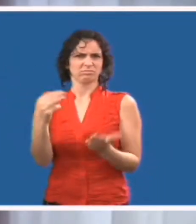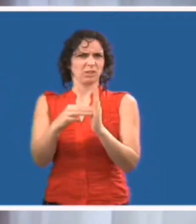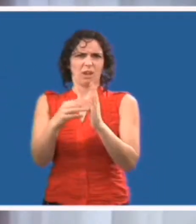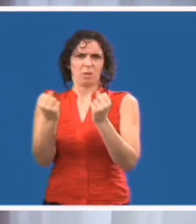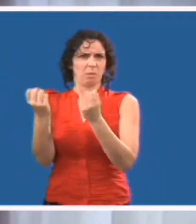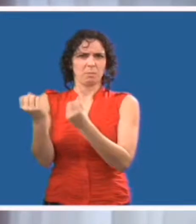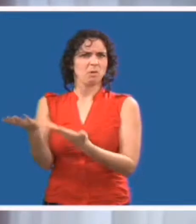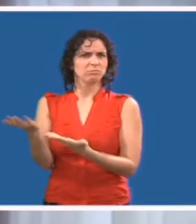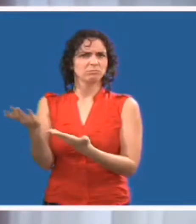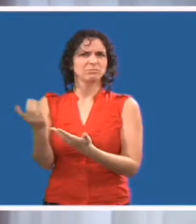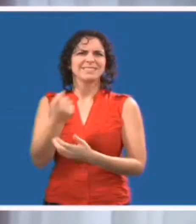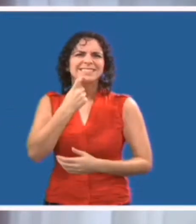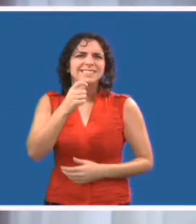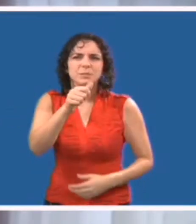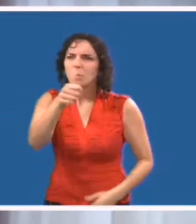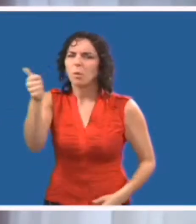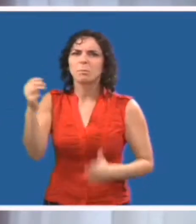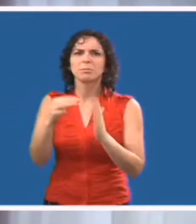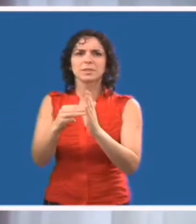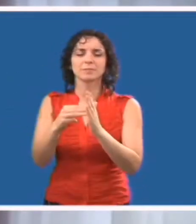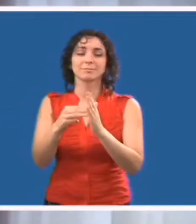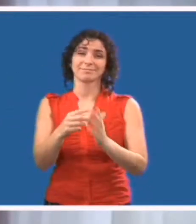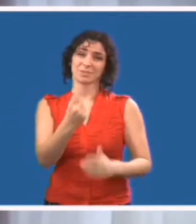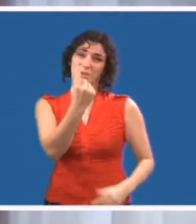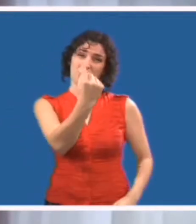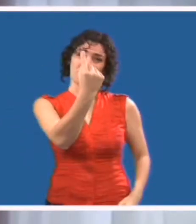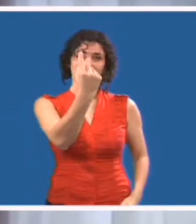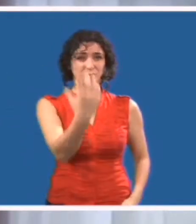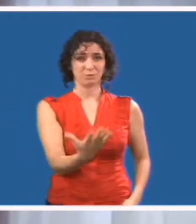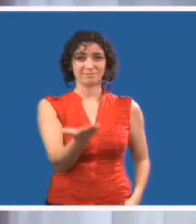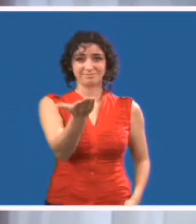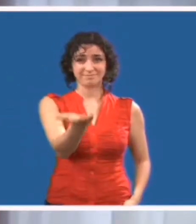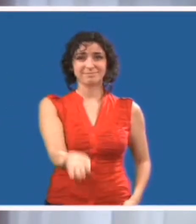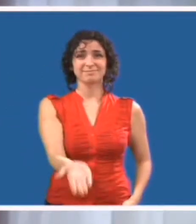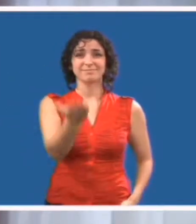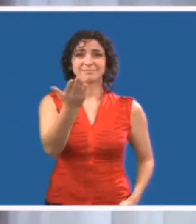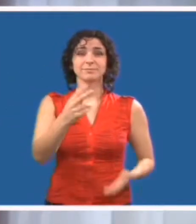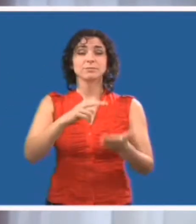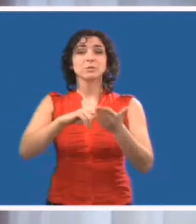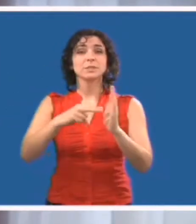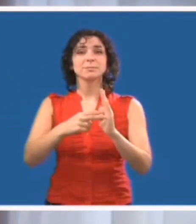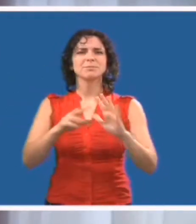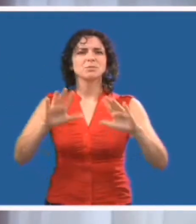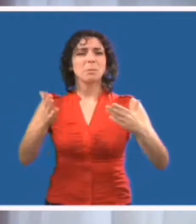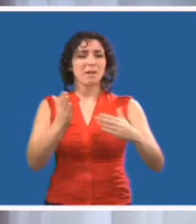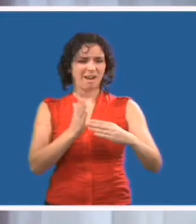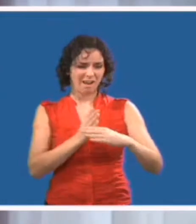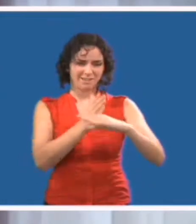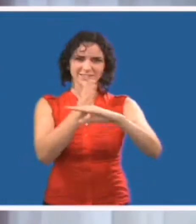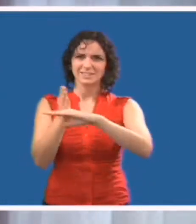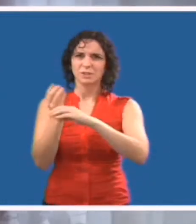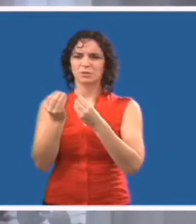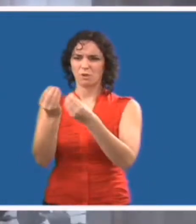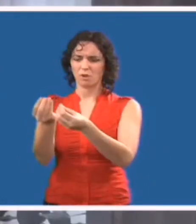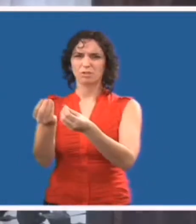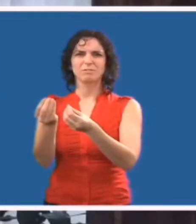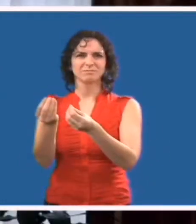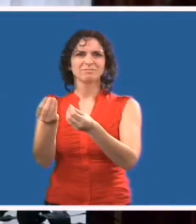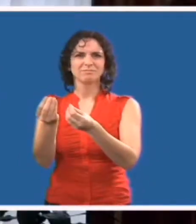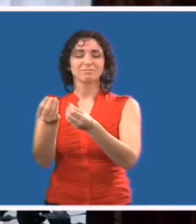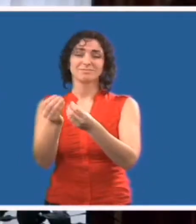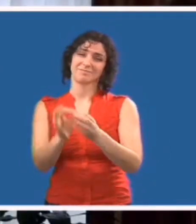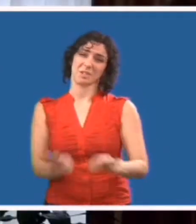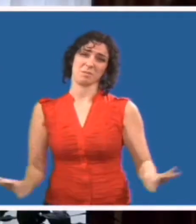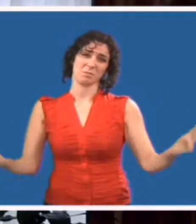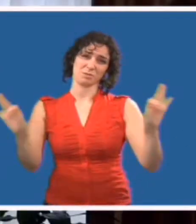immédiate, ce qui donne encore plus d'importance à votre façon d'aborder l'accessibilité. Je